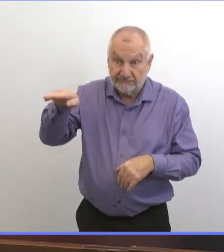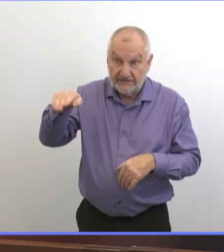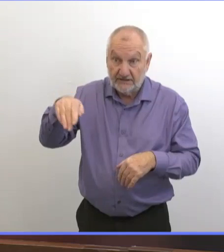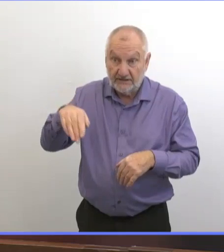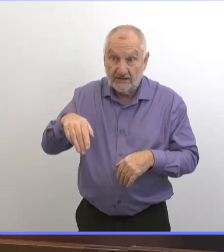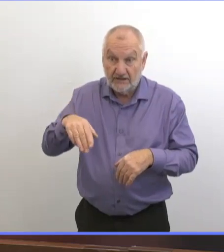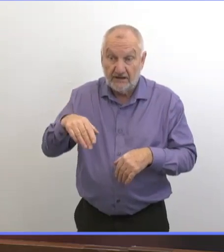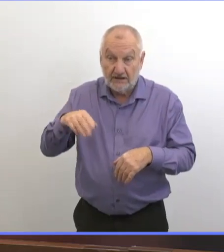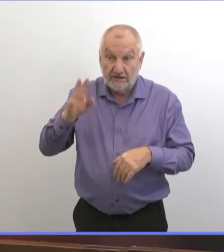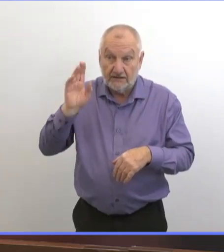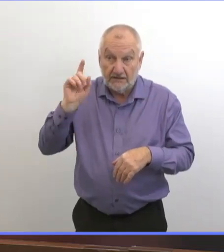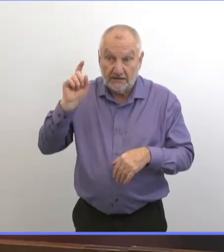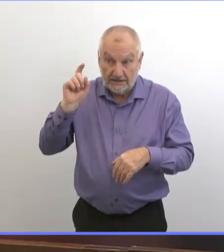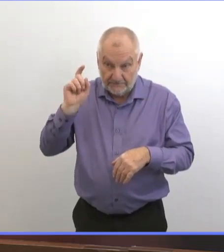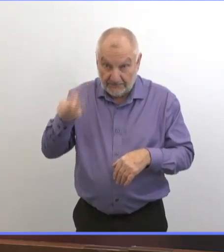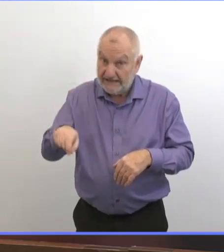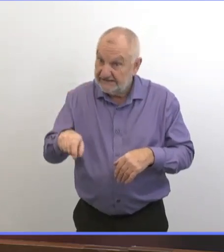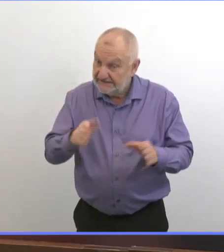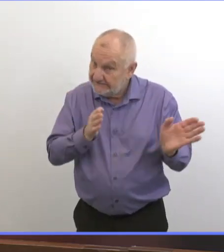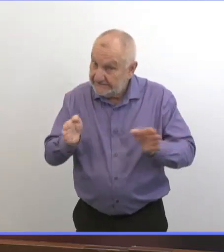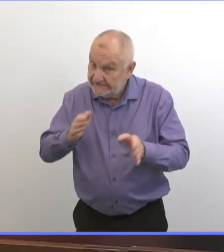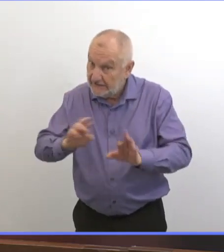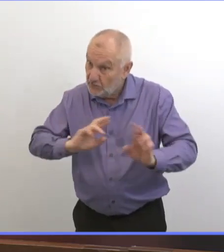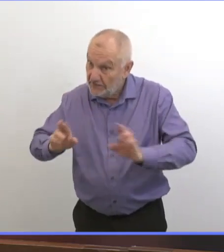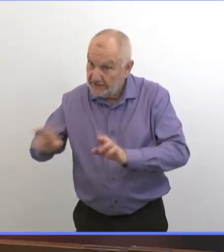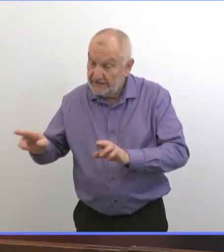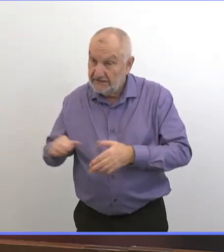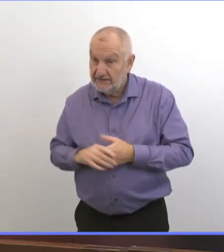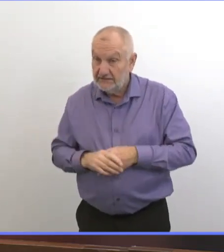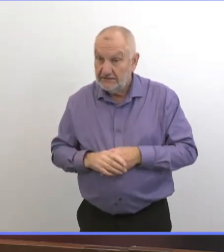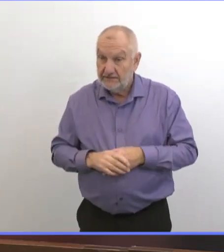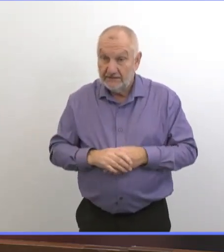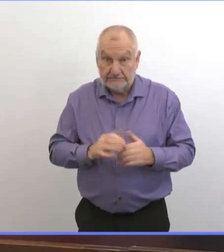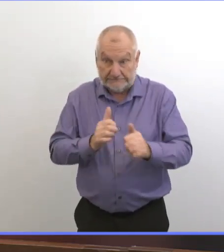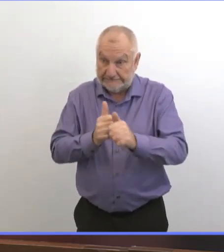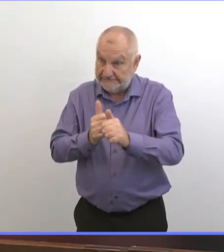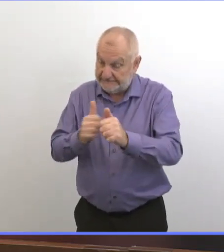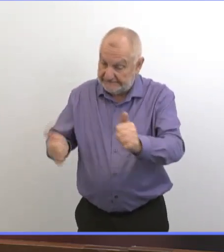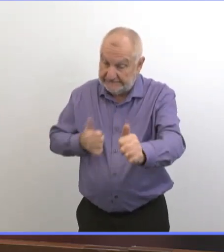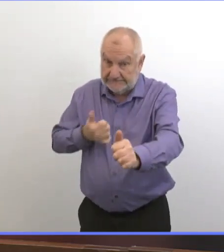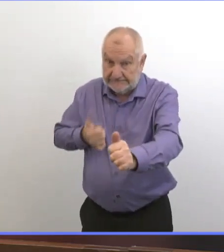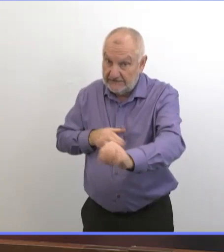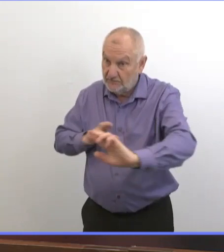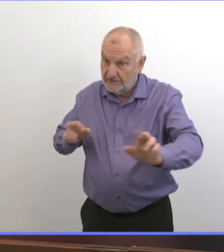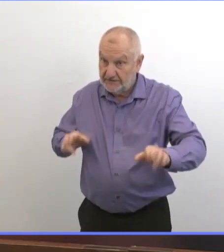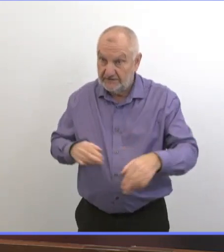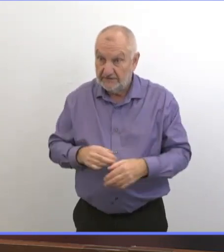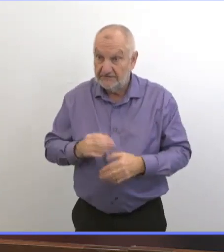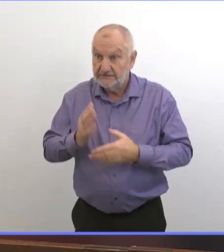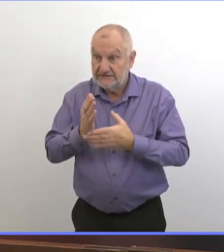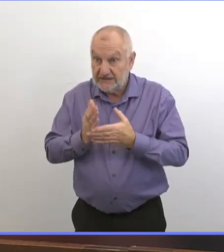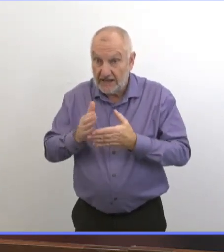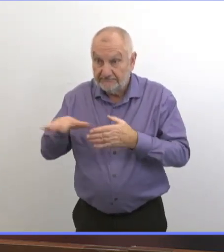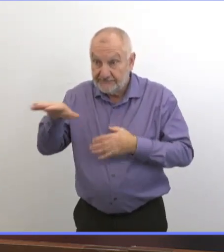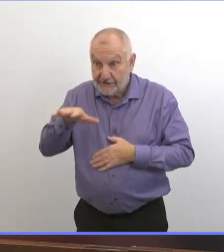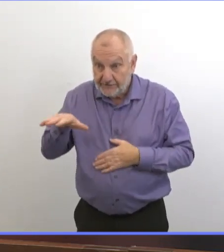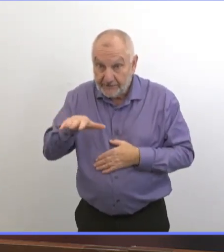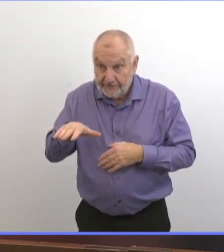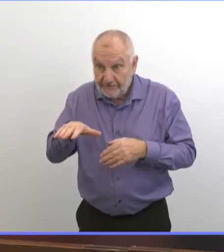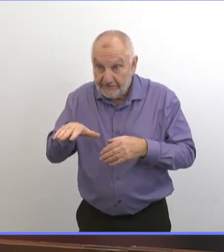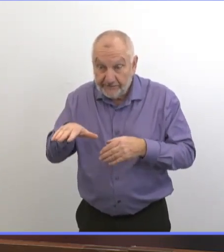importante. Et j'espère que les personnes qui n'étaient pas prêtes